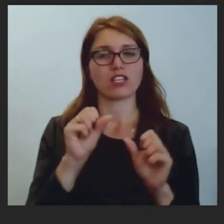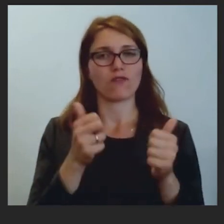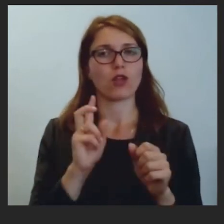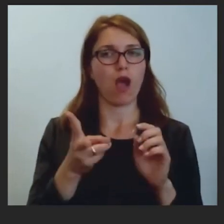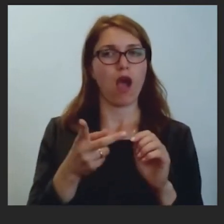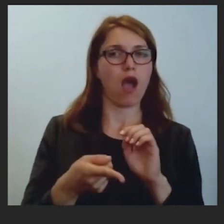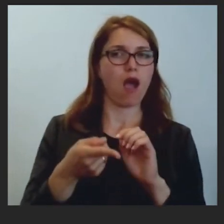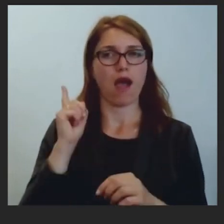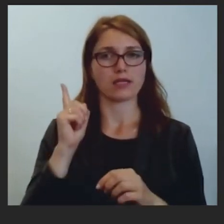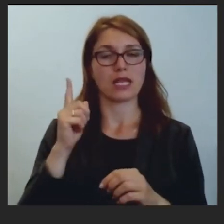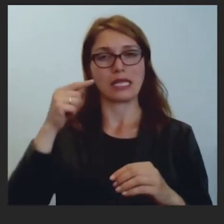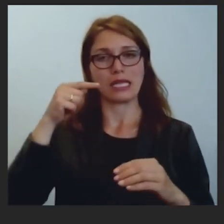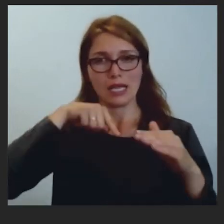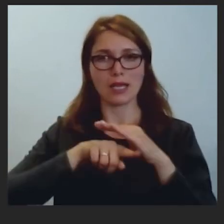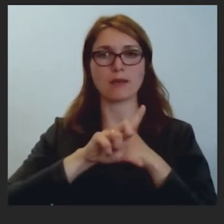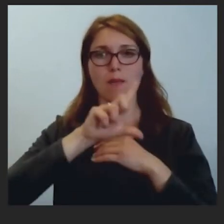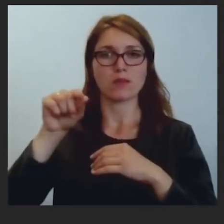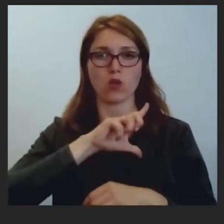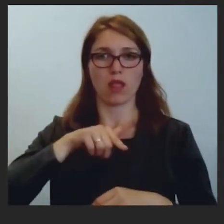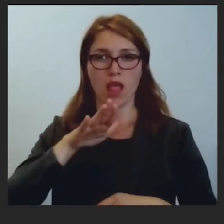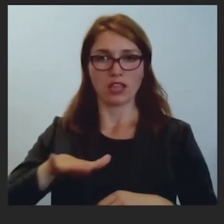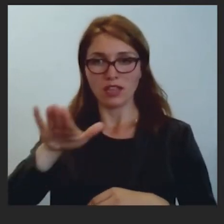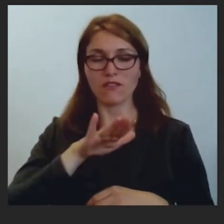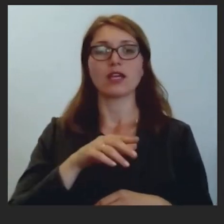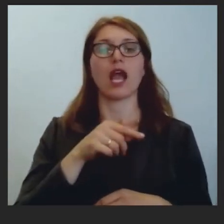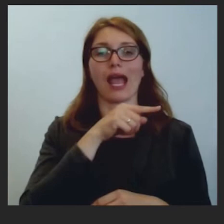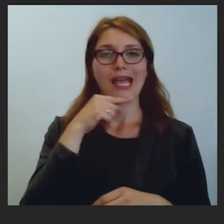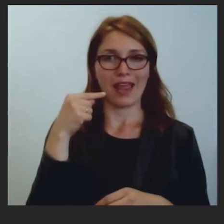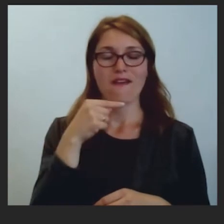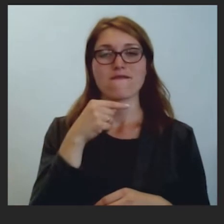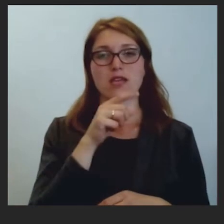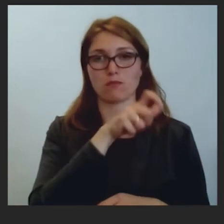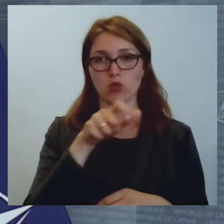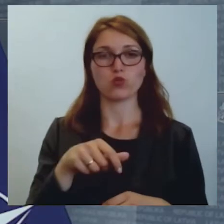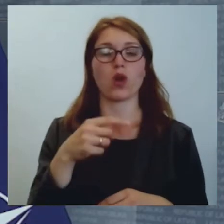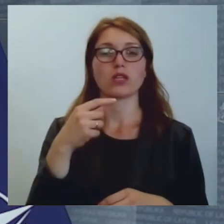iebraukt Krievijas pilsoņiem, kuriem ir šeņieni vīzes no citām valstīm?